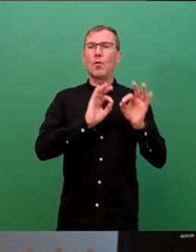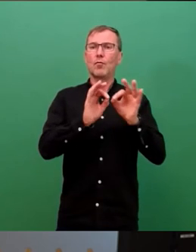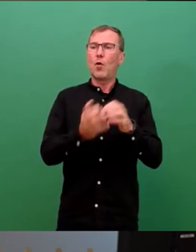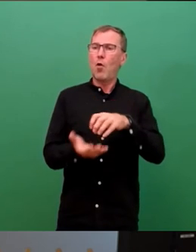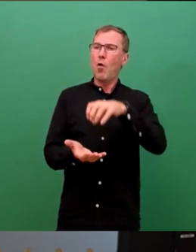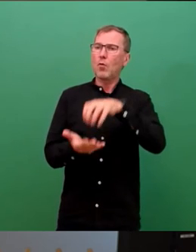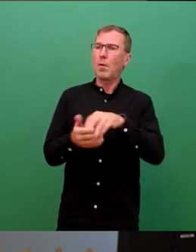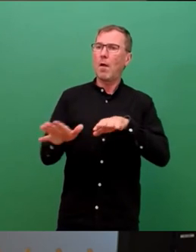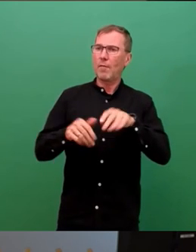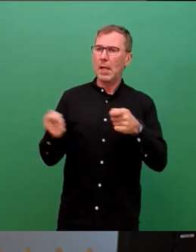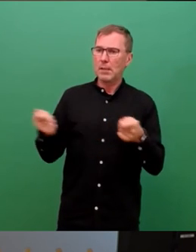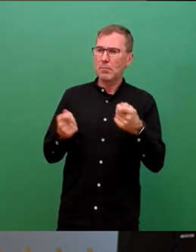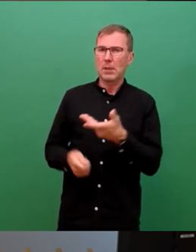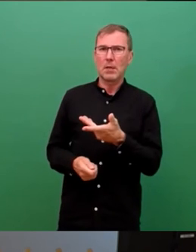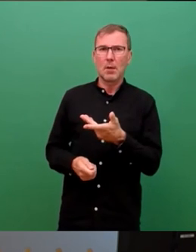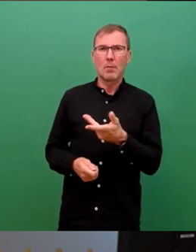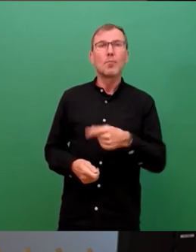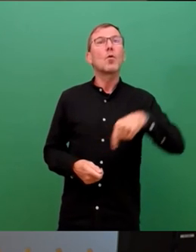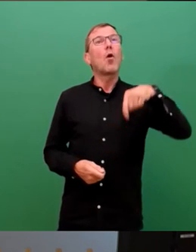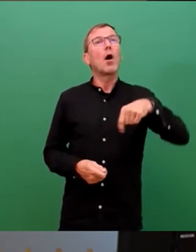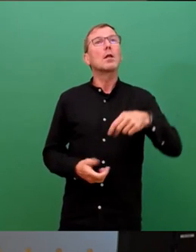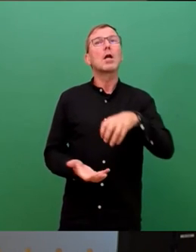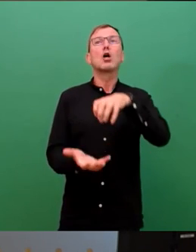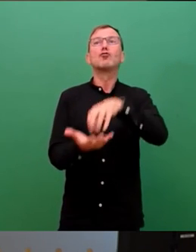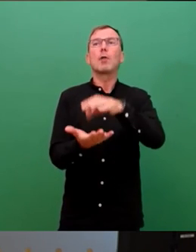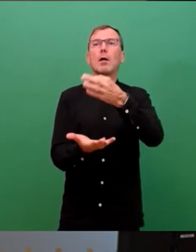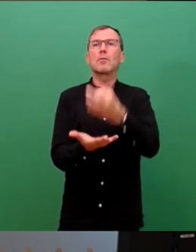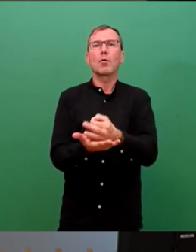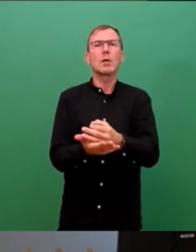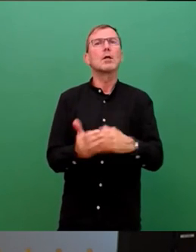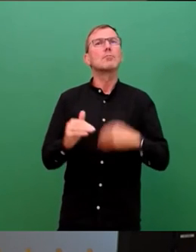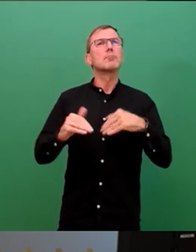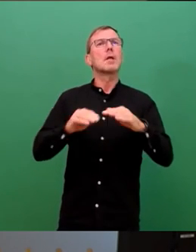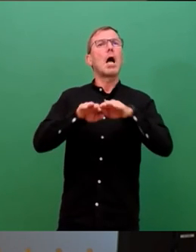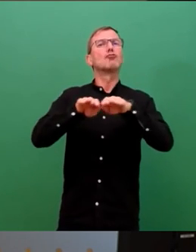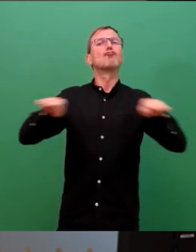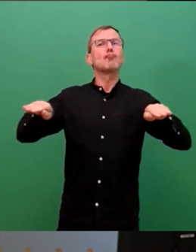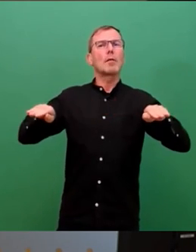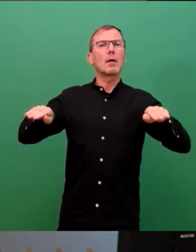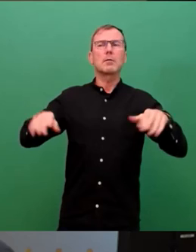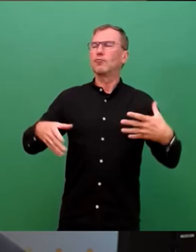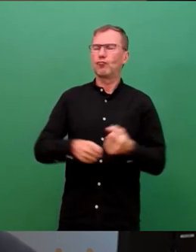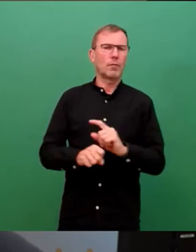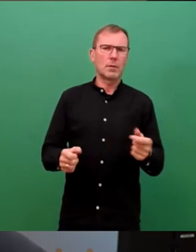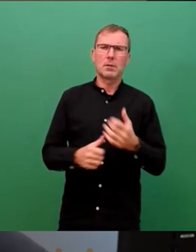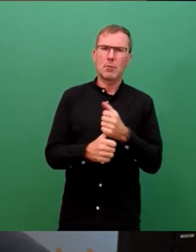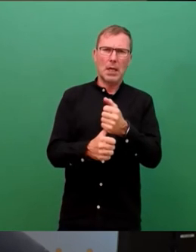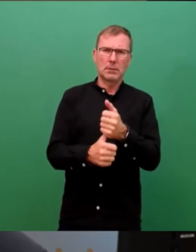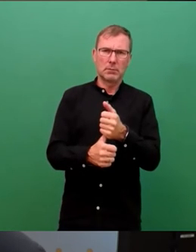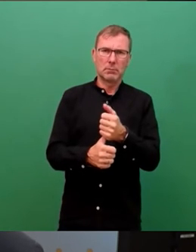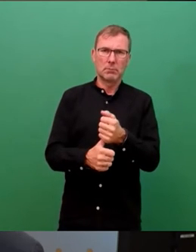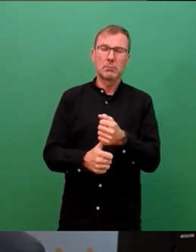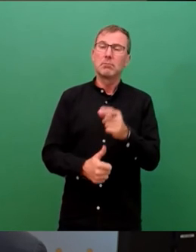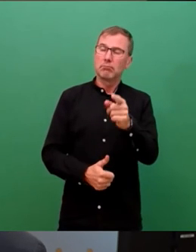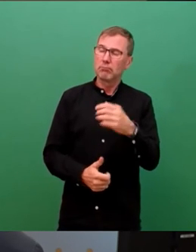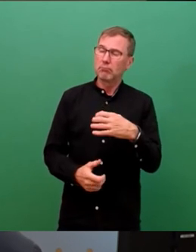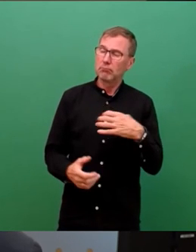Verkehrsbetriebe wird der heutige Standort nicht annähernd zu halten sein. Und da reden wir noch nicht in Ansätzen